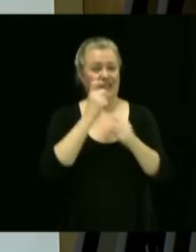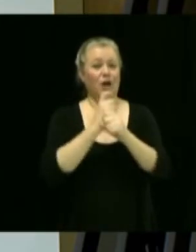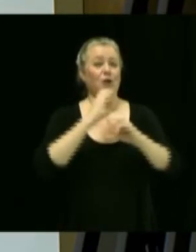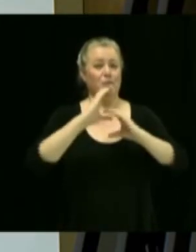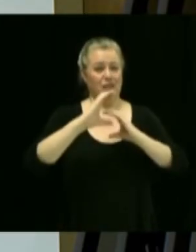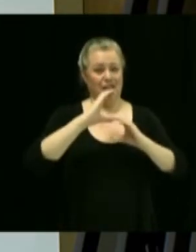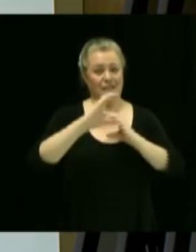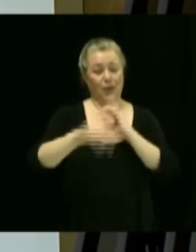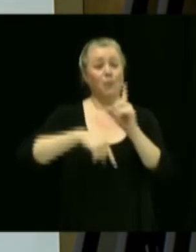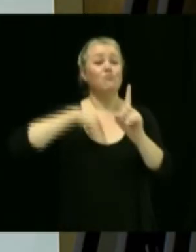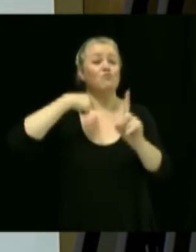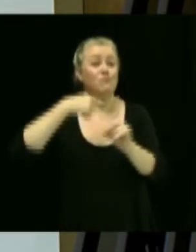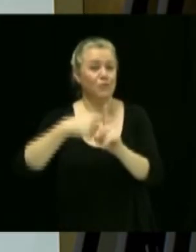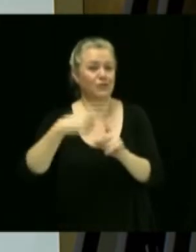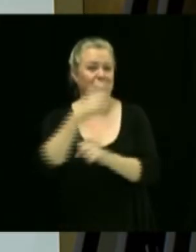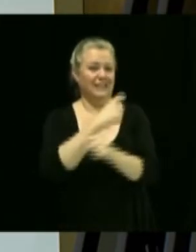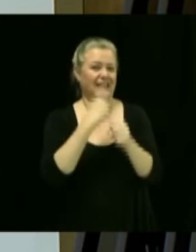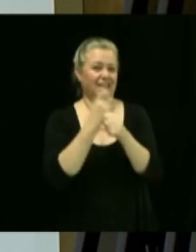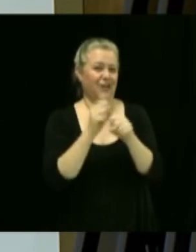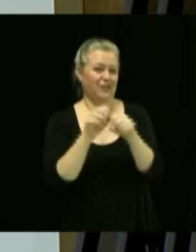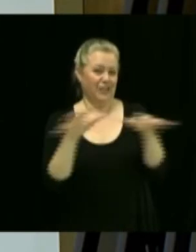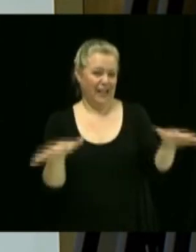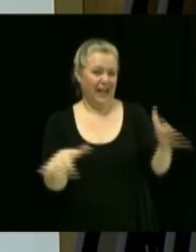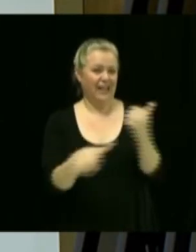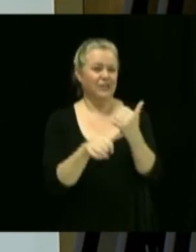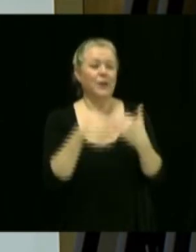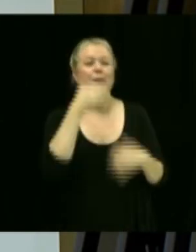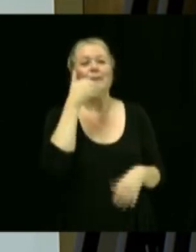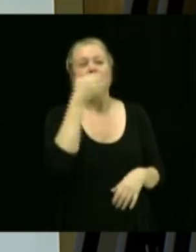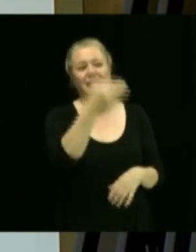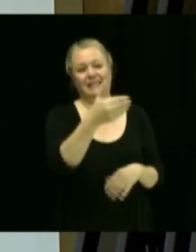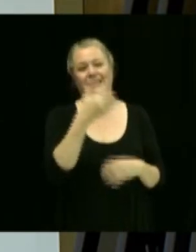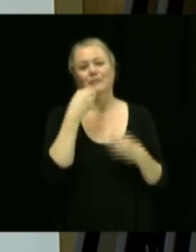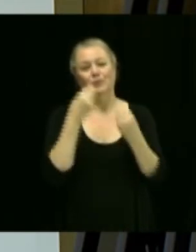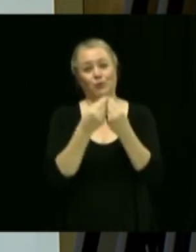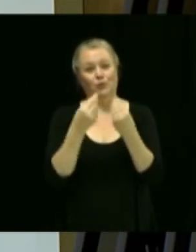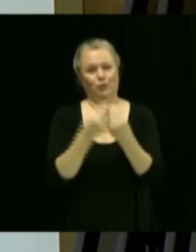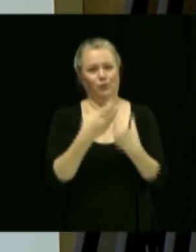et directeur général. Félicitations. Merci beaucoup pour la confiance.